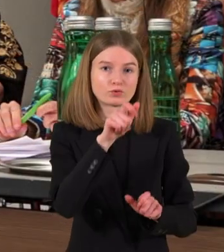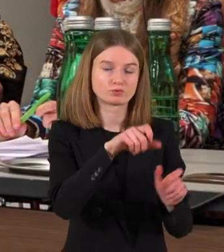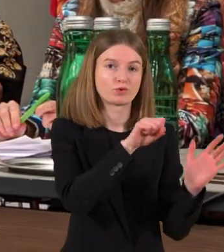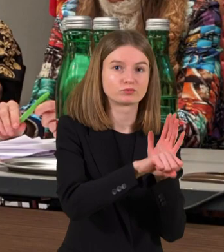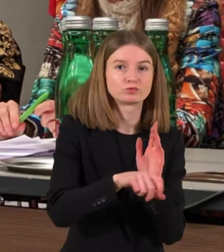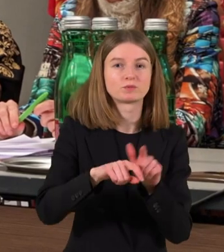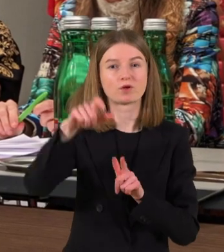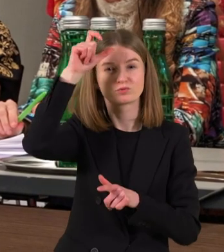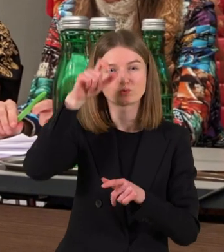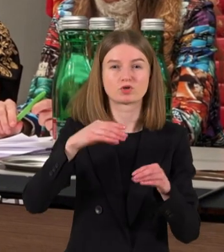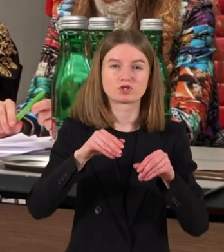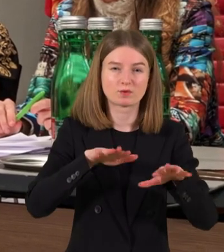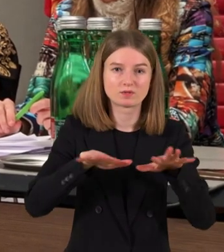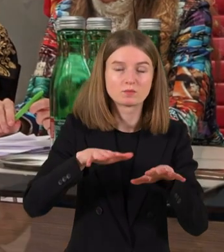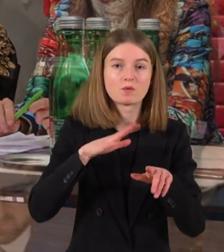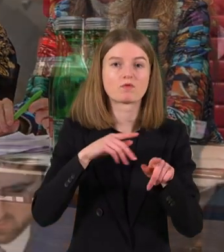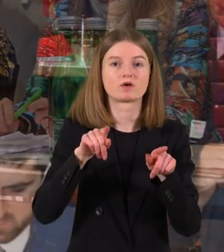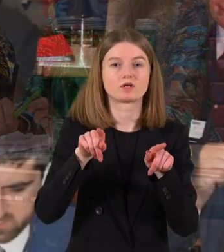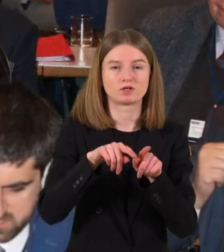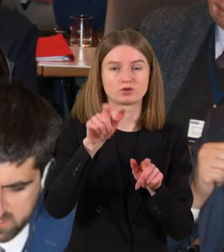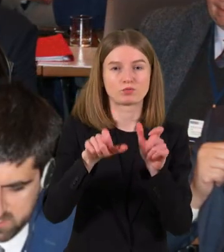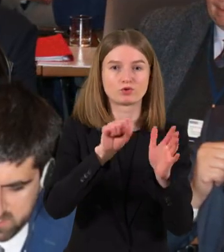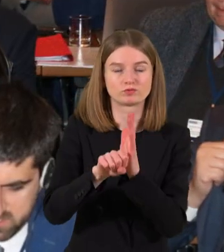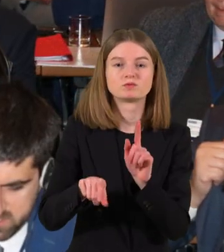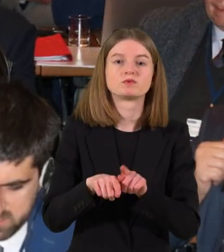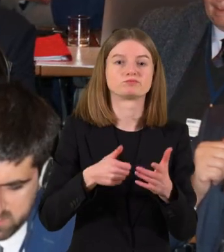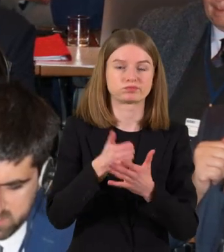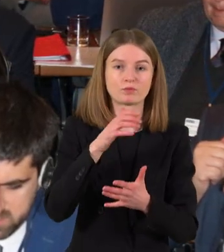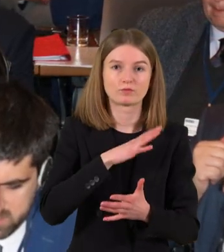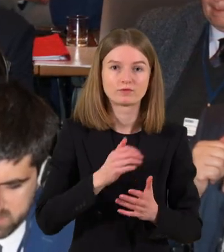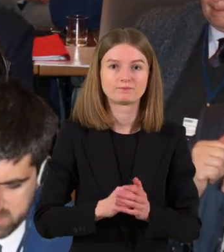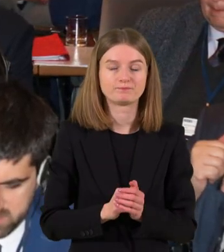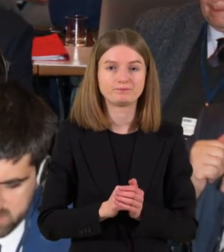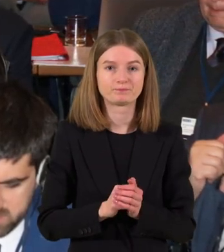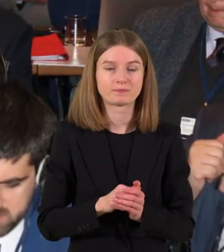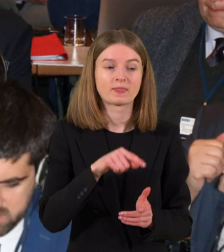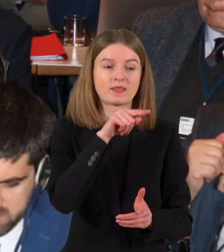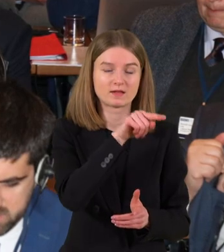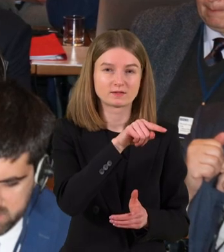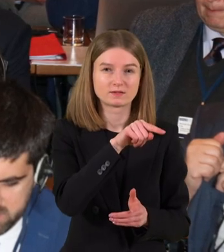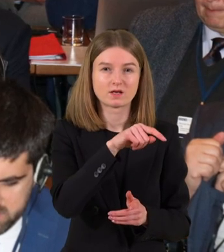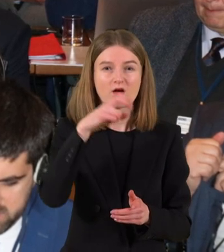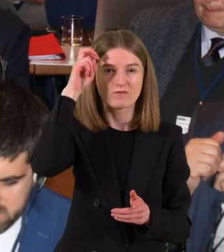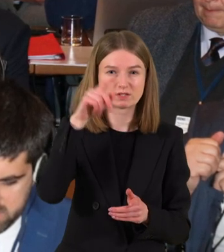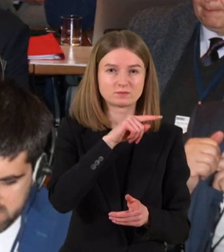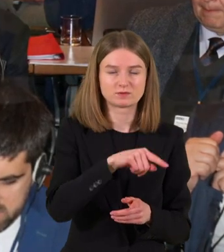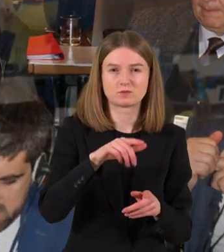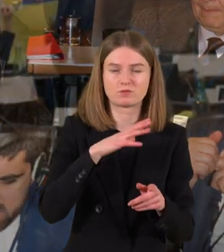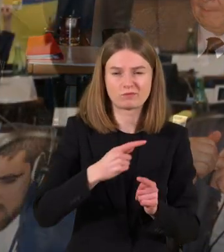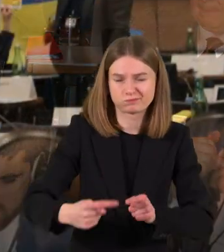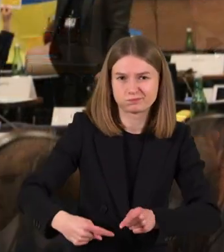pradeda kalbėti, pavyzdžiui, apie žmogaus teisęs Rusijos delegacijos nariai, didžioji dalis asamblijos dalyvių protestuodami palieka salę.